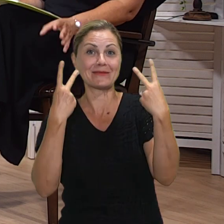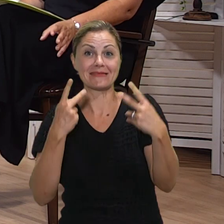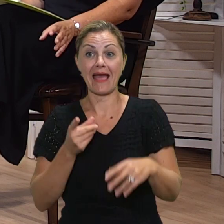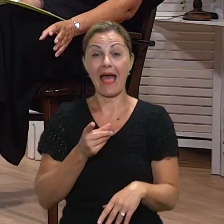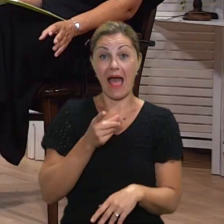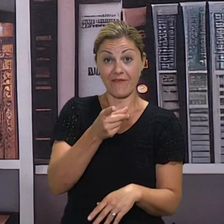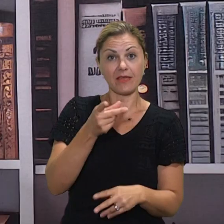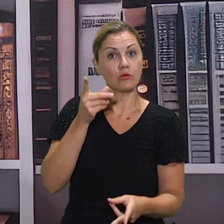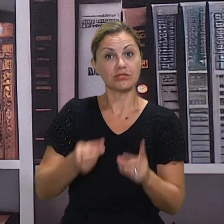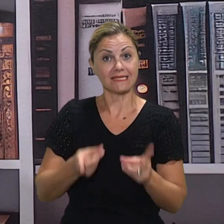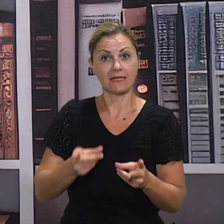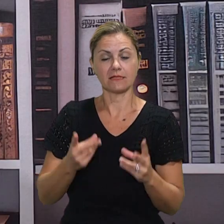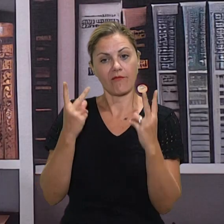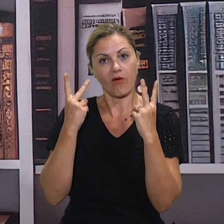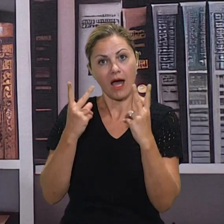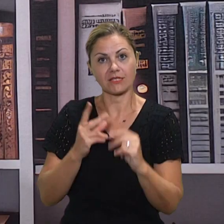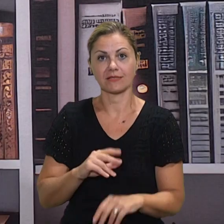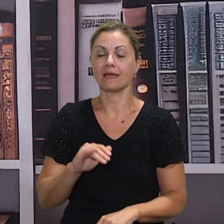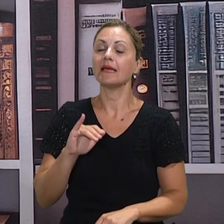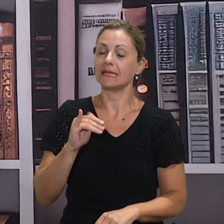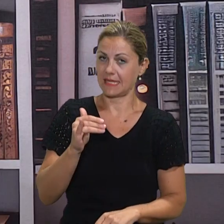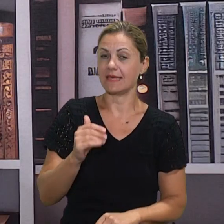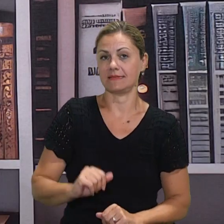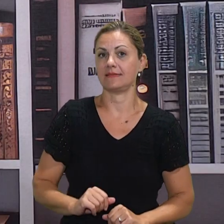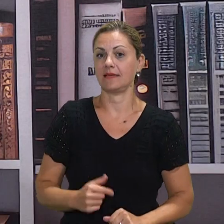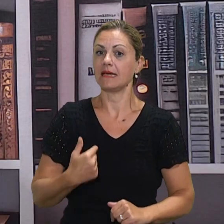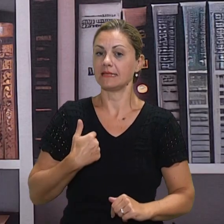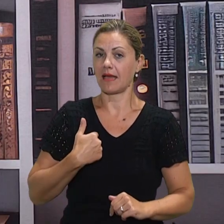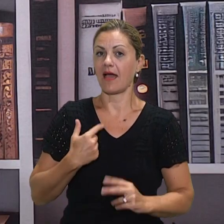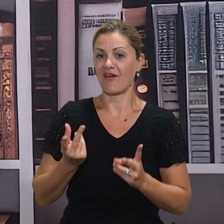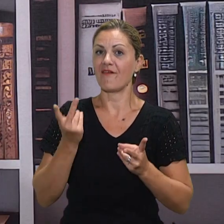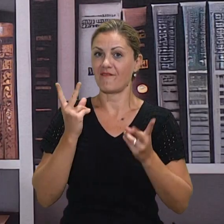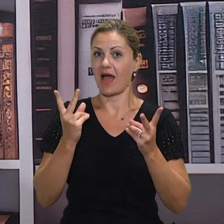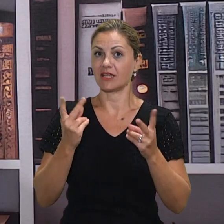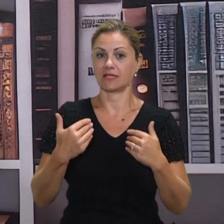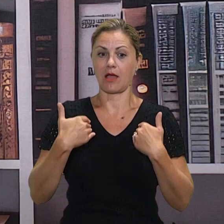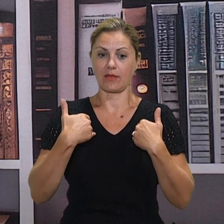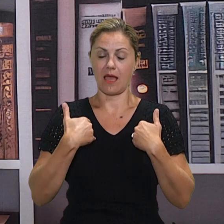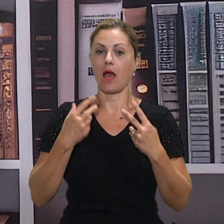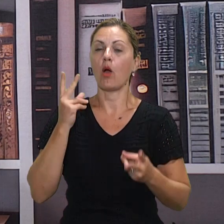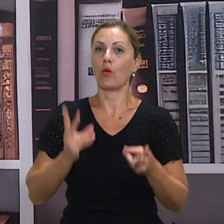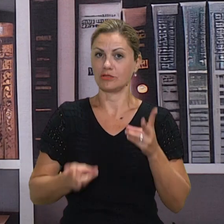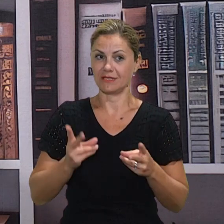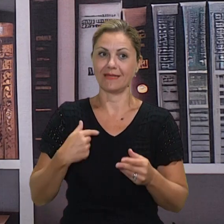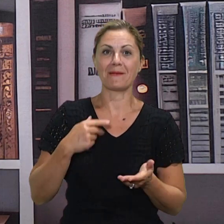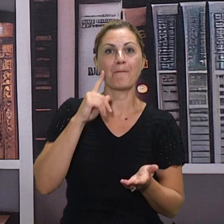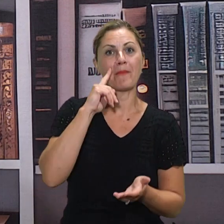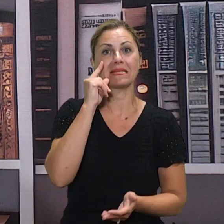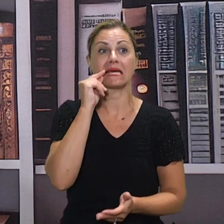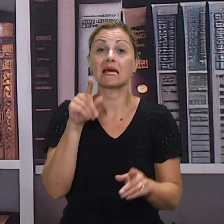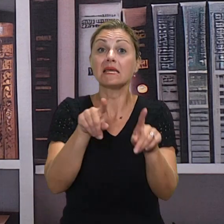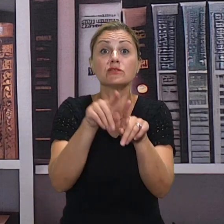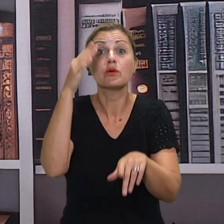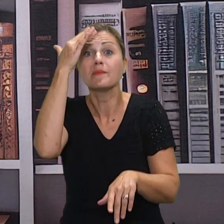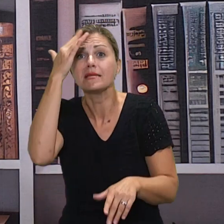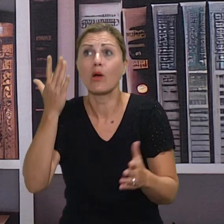karika? Naravno, kao što i roditeljima i djeci, vrlo nakon napeta situacija, krećemo u prvi